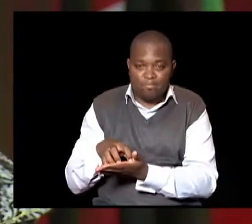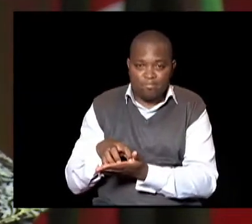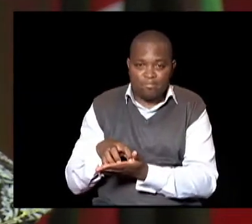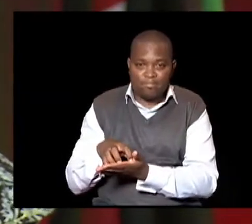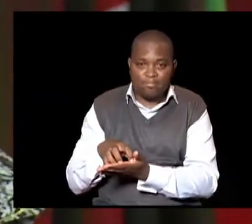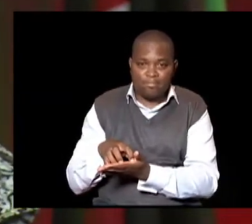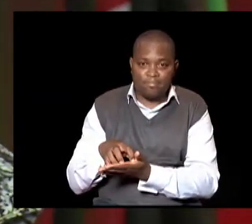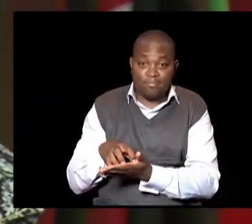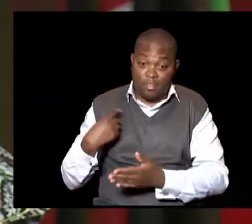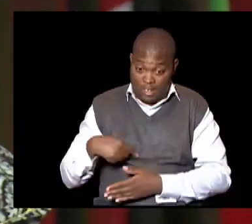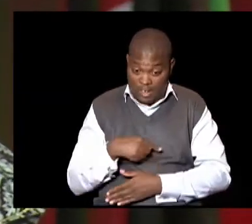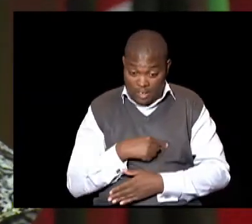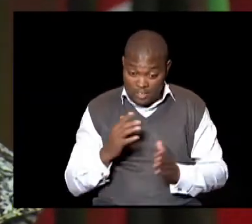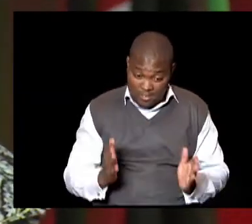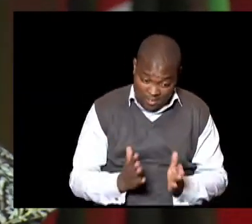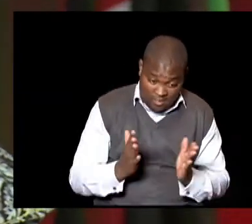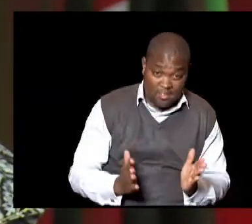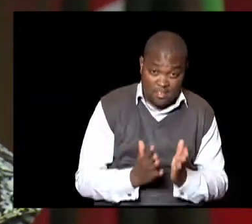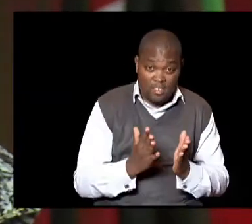Hata IBC Tukifanya simulation